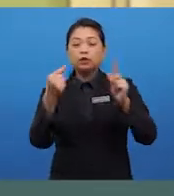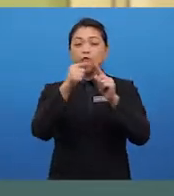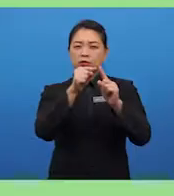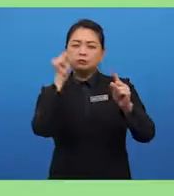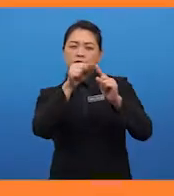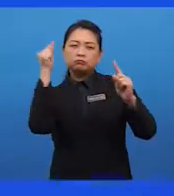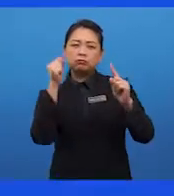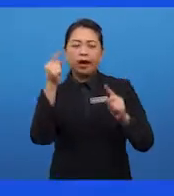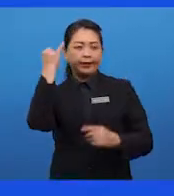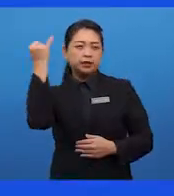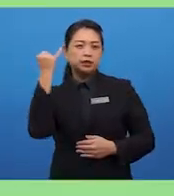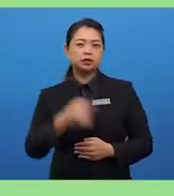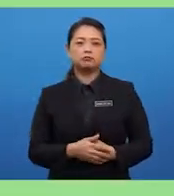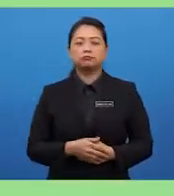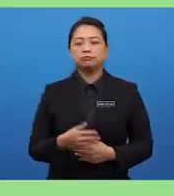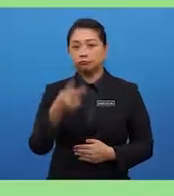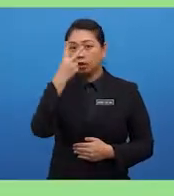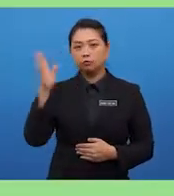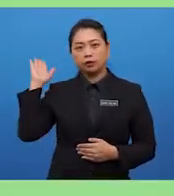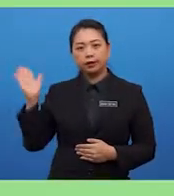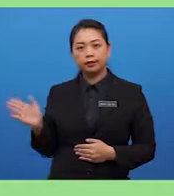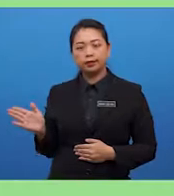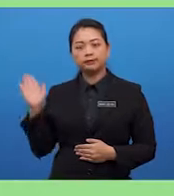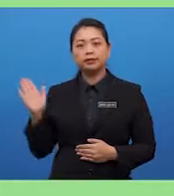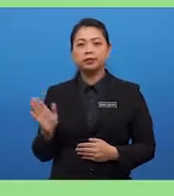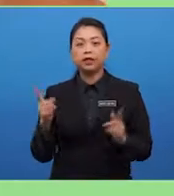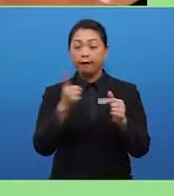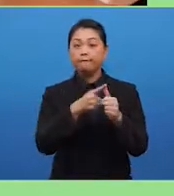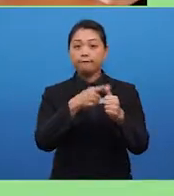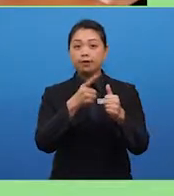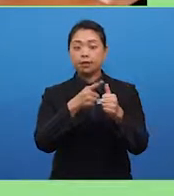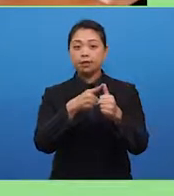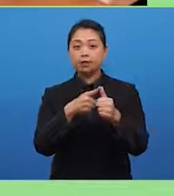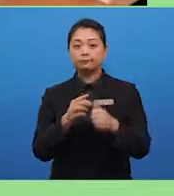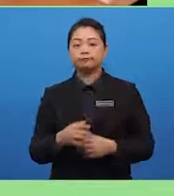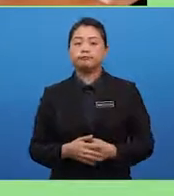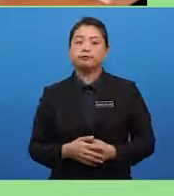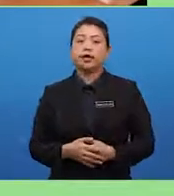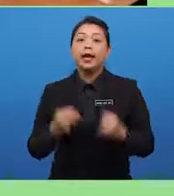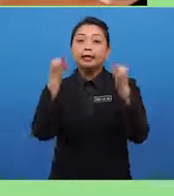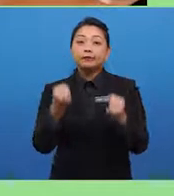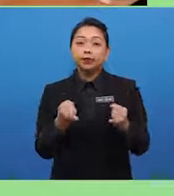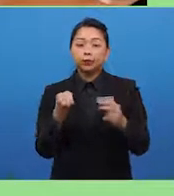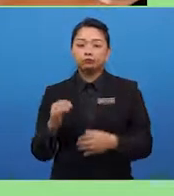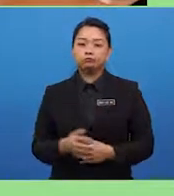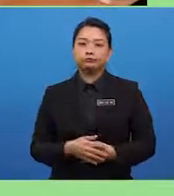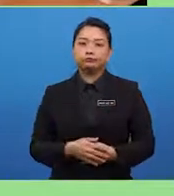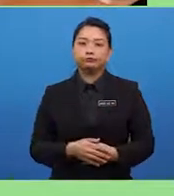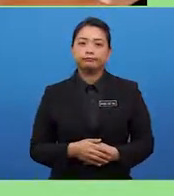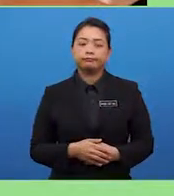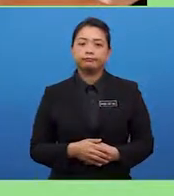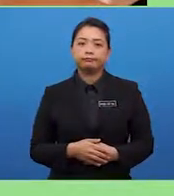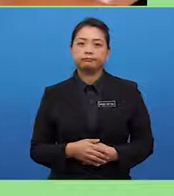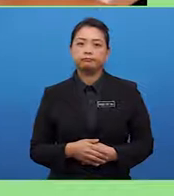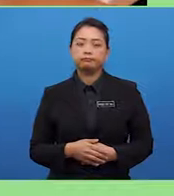head. Now, let us look at an example of the first individual task. Now, let us say